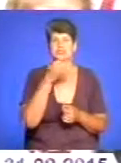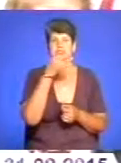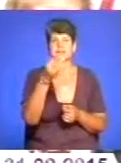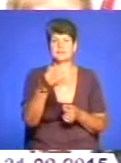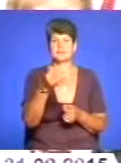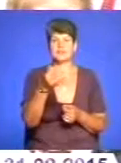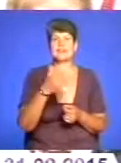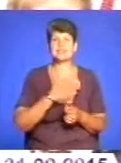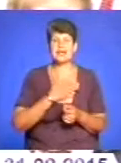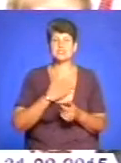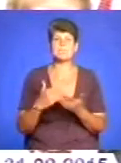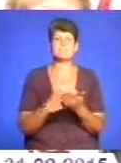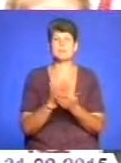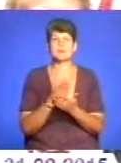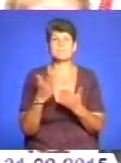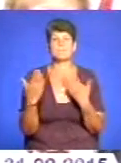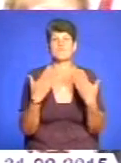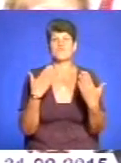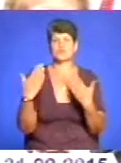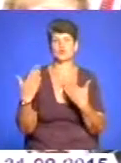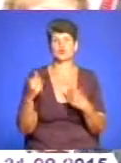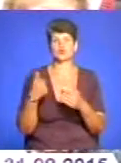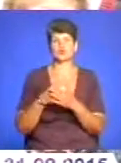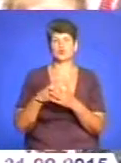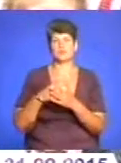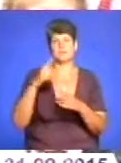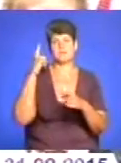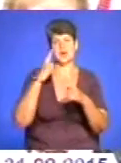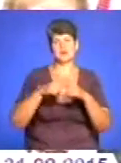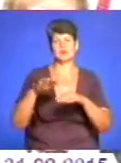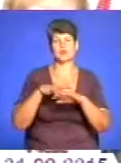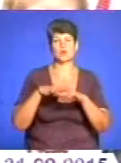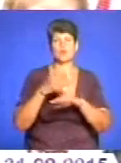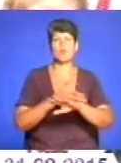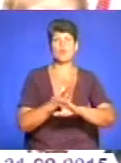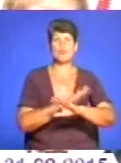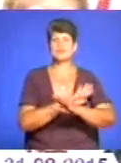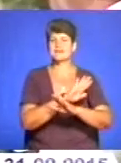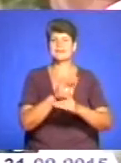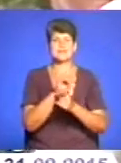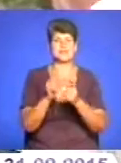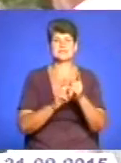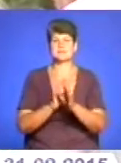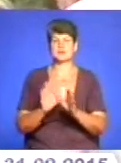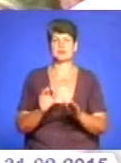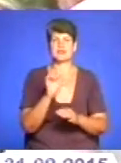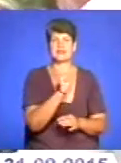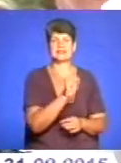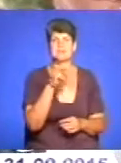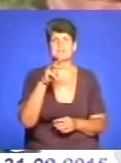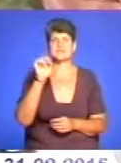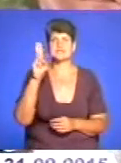наша політика по відношенню до братнього народу Польщі є незмінною. Адам Міцкевич